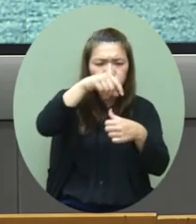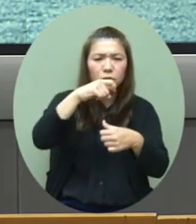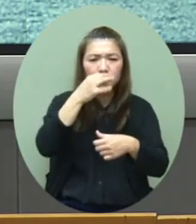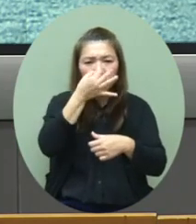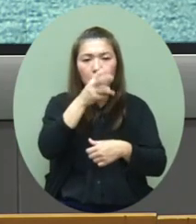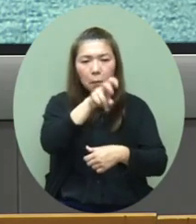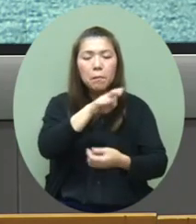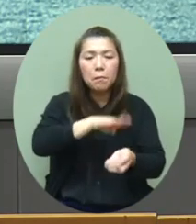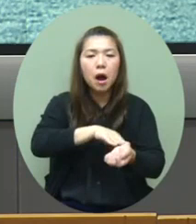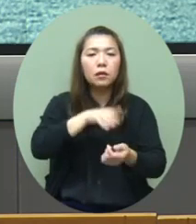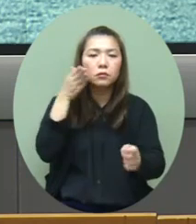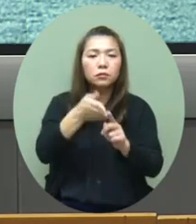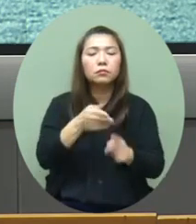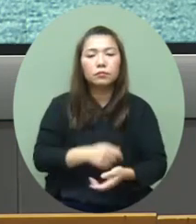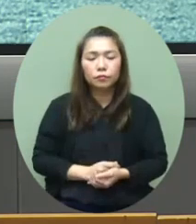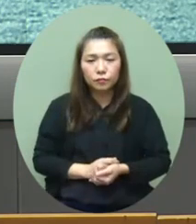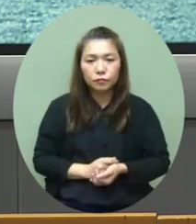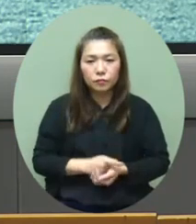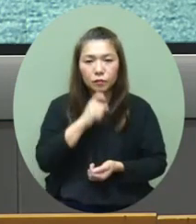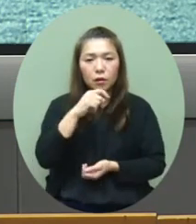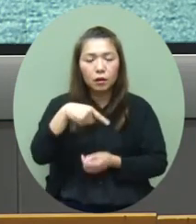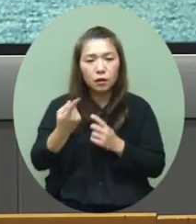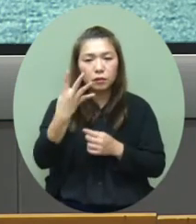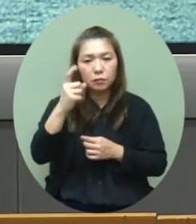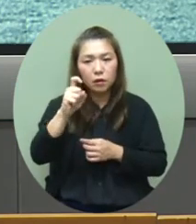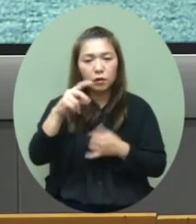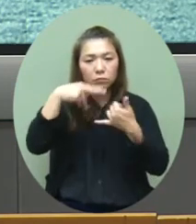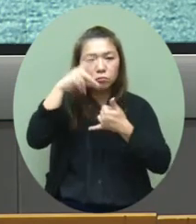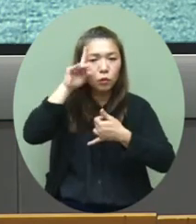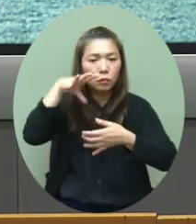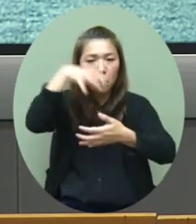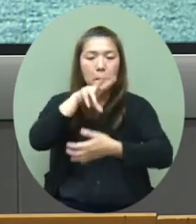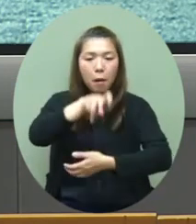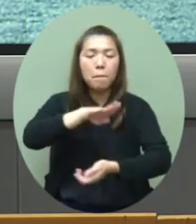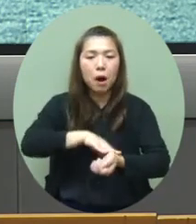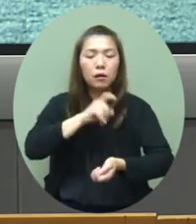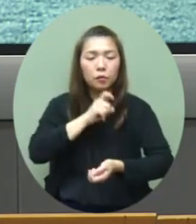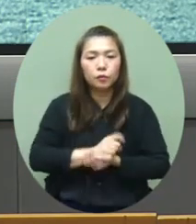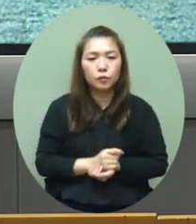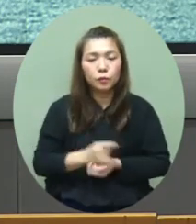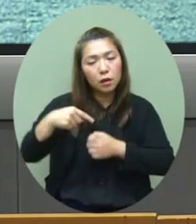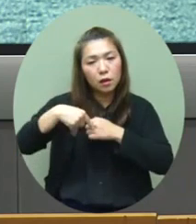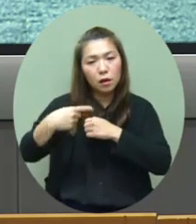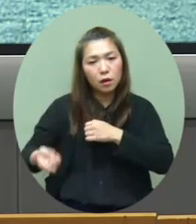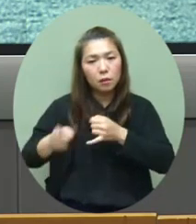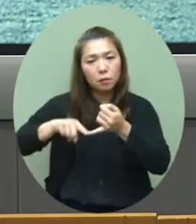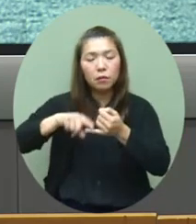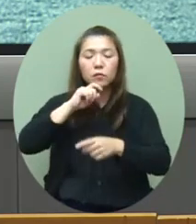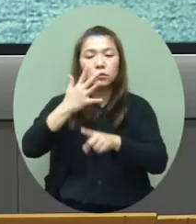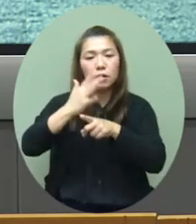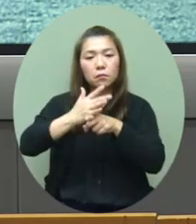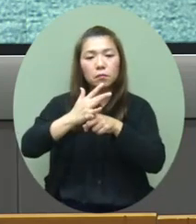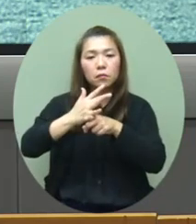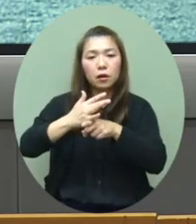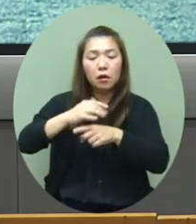是检测阳性的另外有49宗是检疫酒店找到的个案另外有15个个案